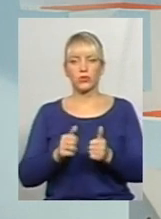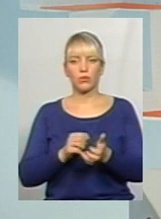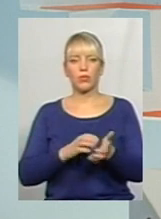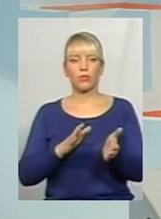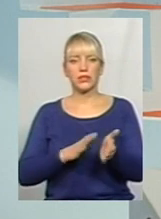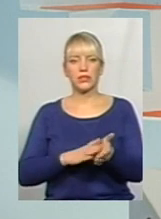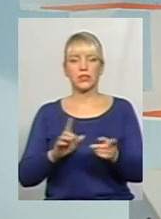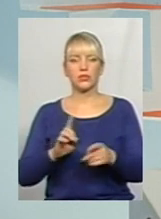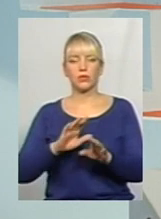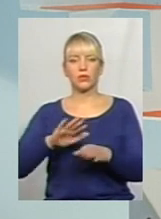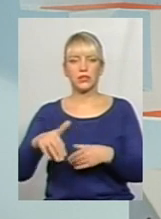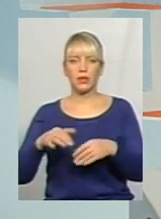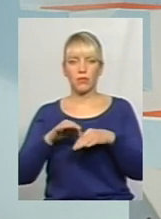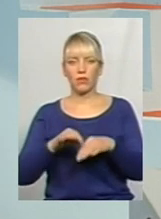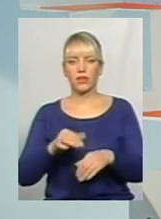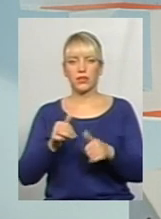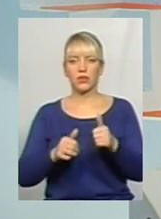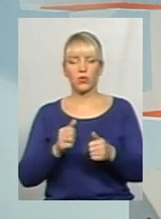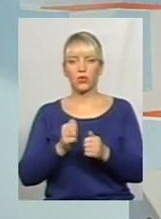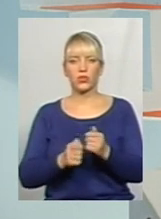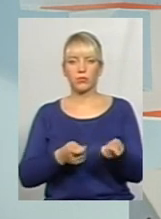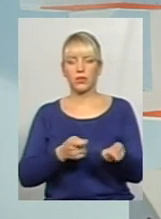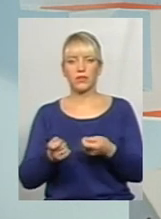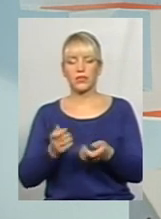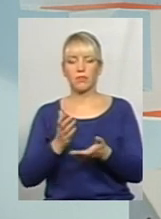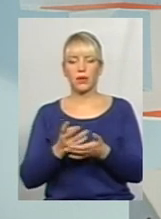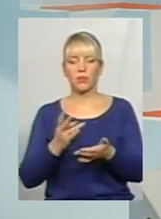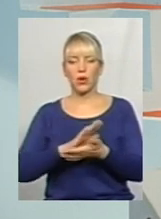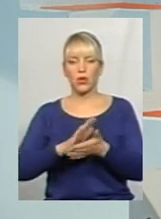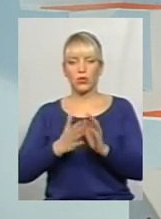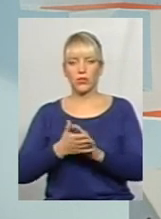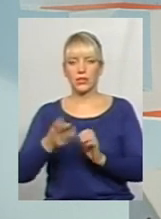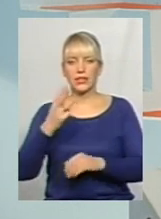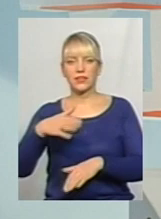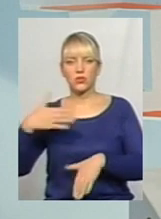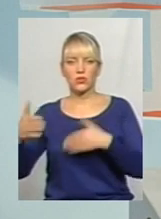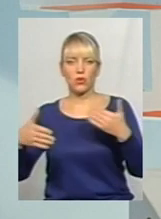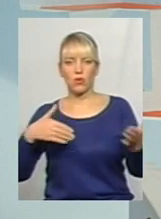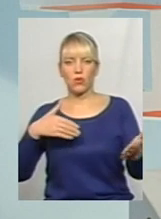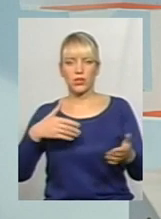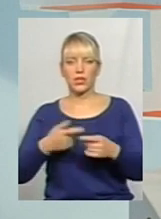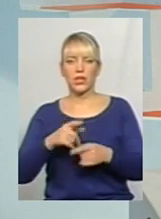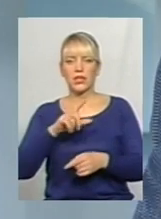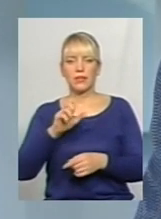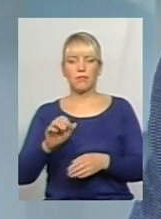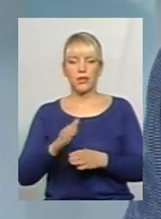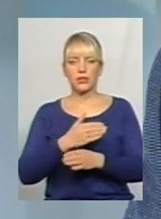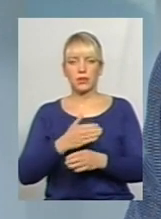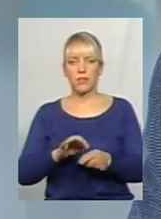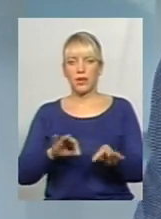після проведення конкурсу кожен перевізник має укласти договір, трьохсторонній договір. будемо вкладати між перевізником,